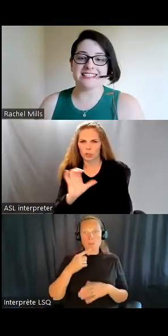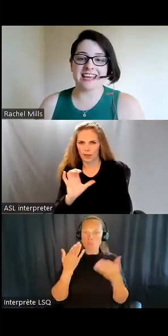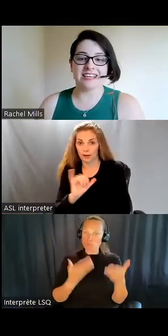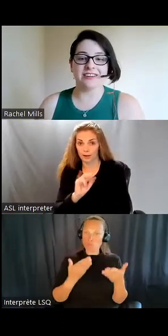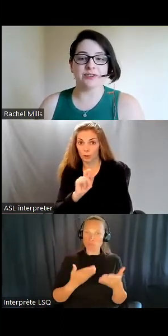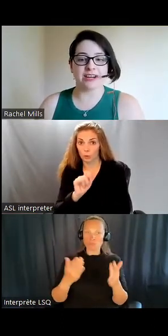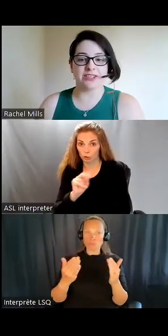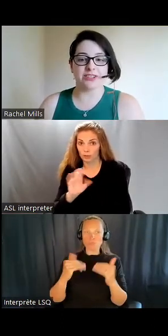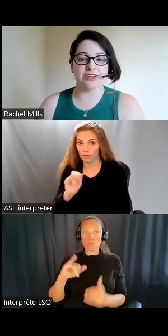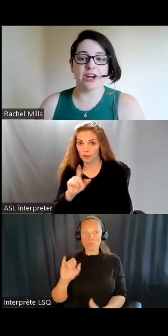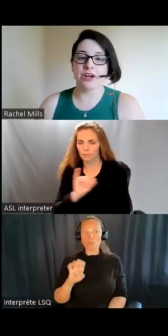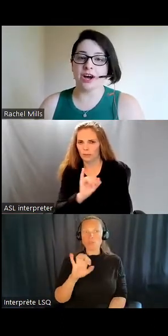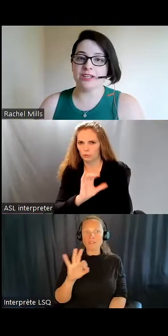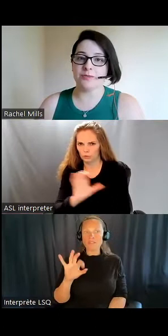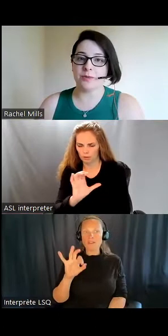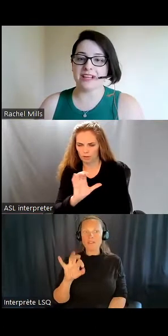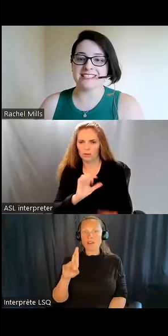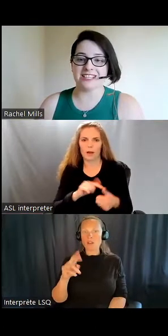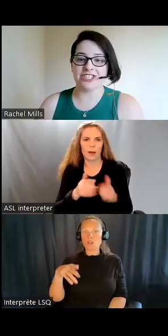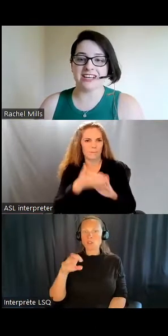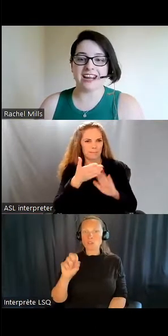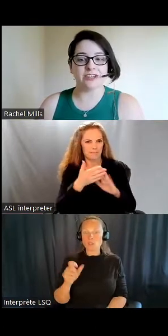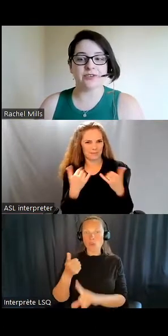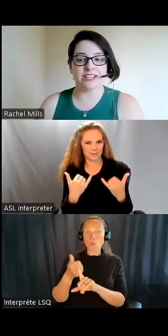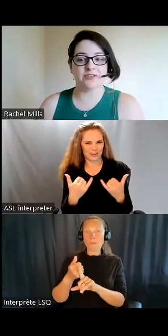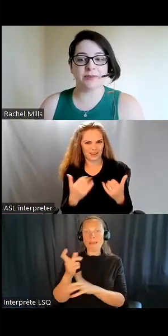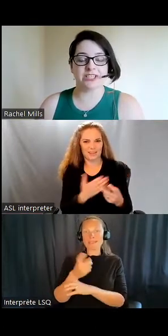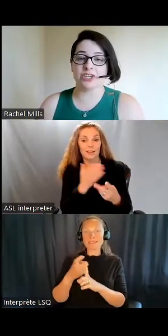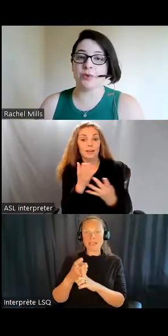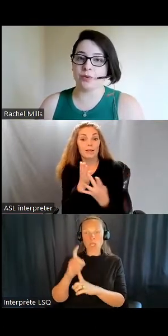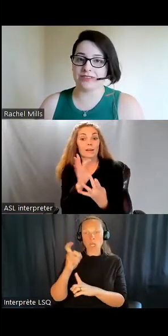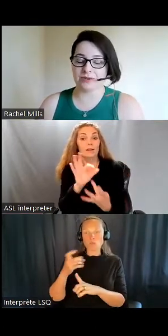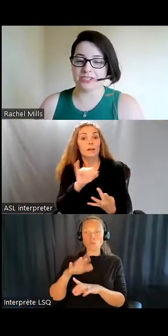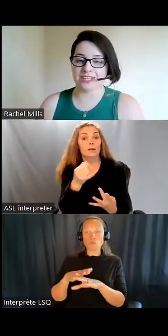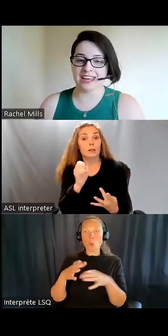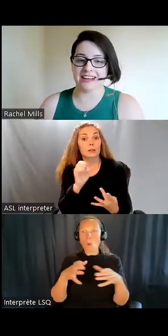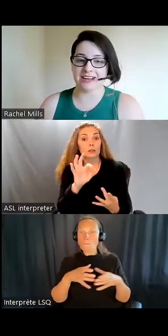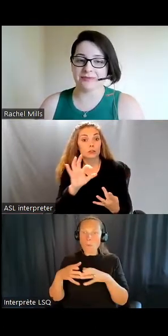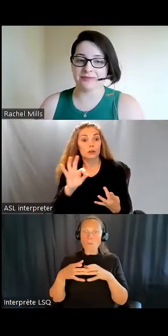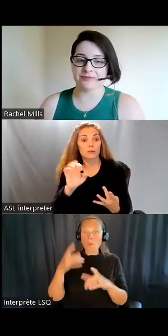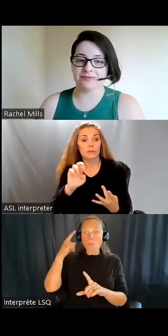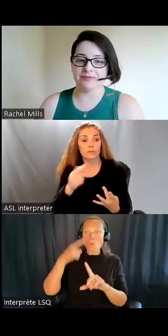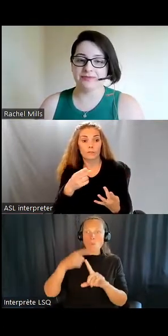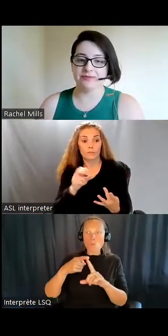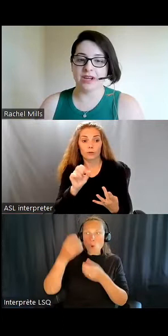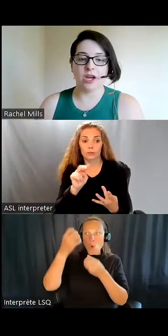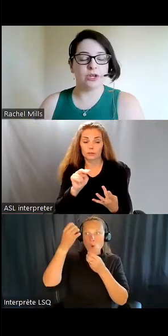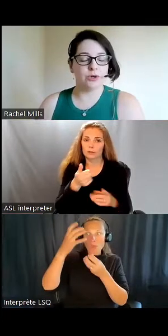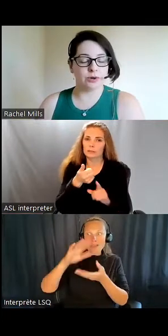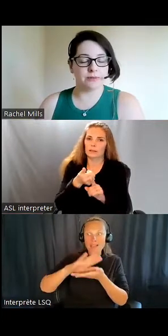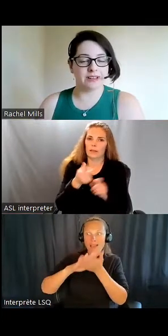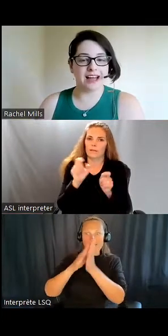Jeff Ferguson est le directeur exécutif de la mobilisation et de la transformation des connaissances à Inclusion Canada.